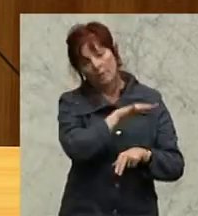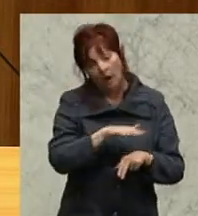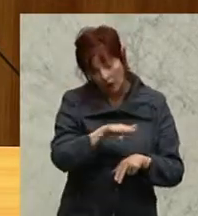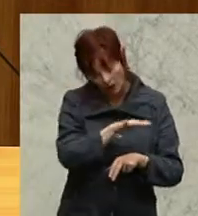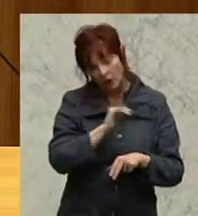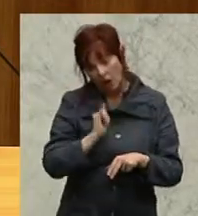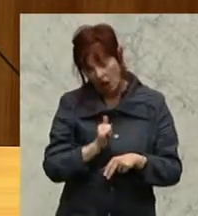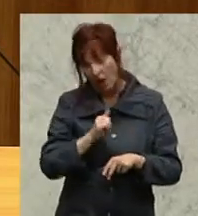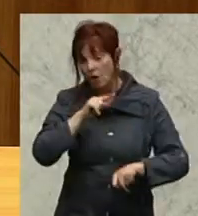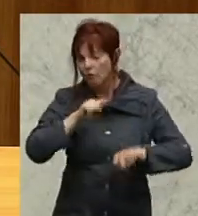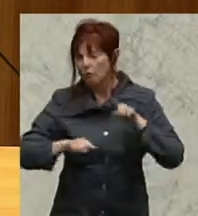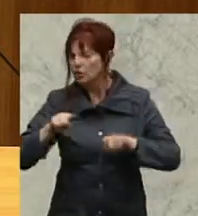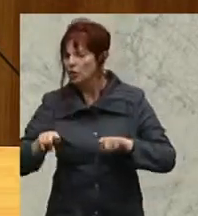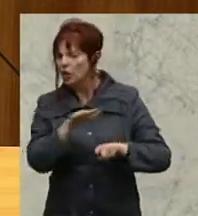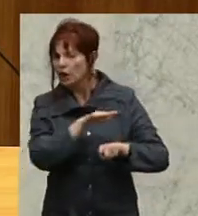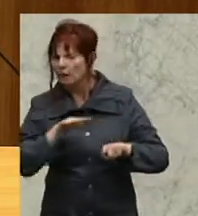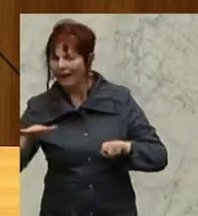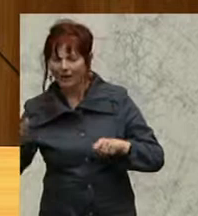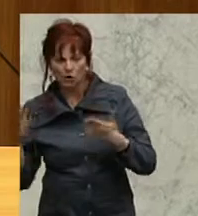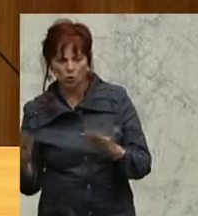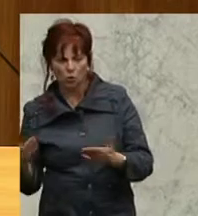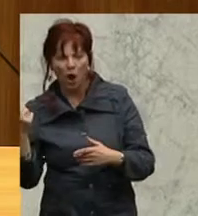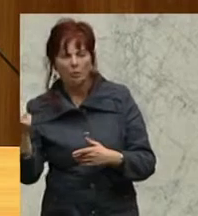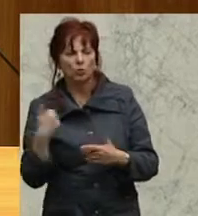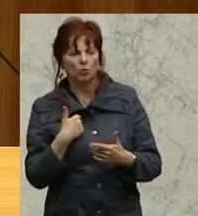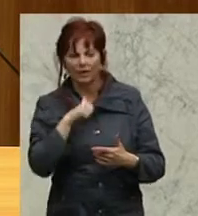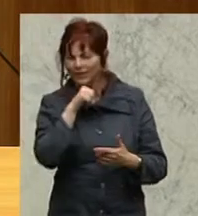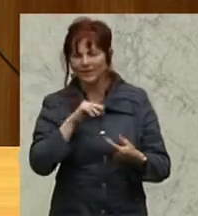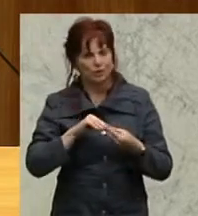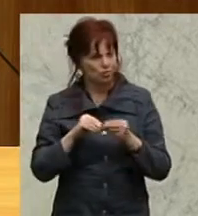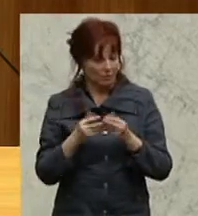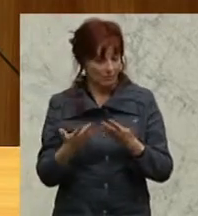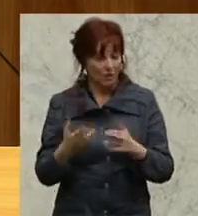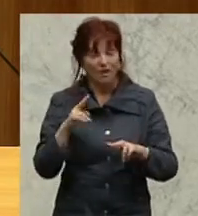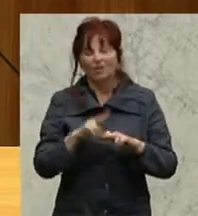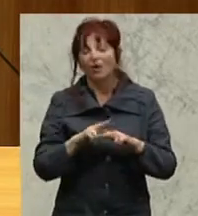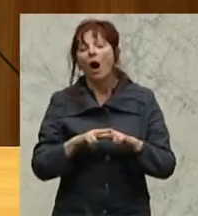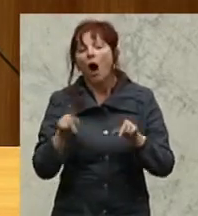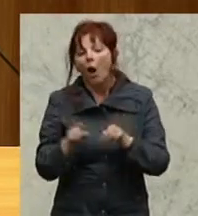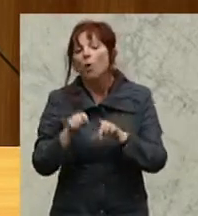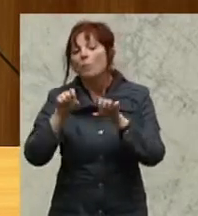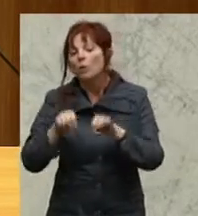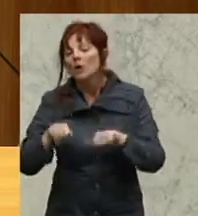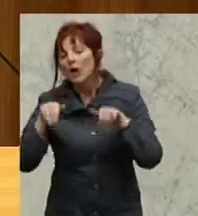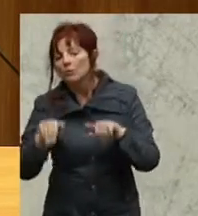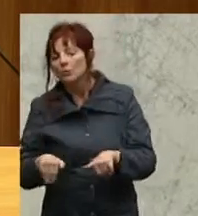Bereichen so, weil man macht ja auch kein Geschäft. Das muss ja jemand die Gelegenheit haben, irgendwo was zu konsumieren und das auch zu genießen.